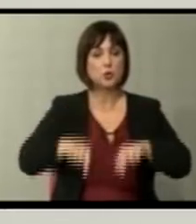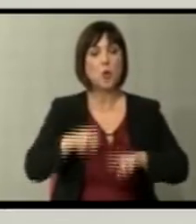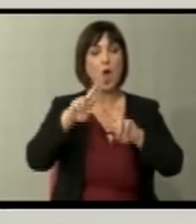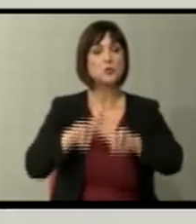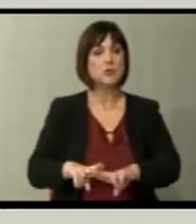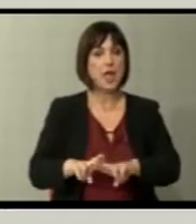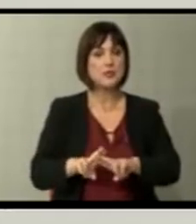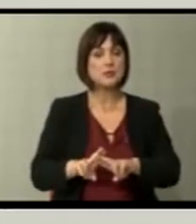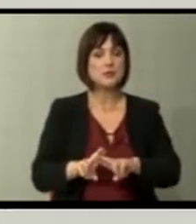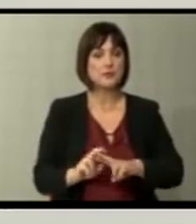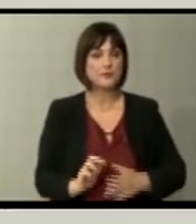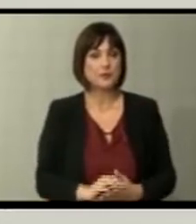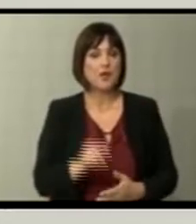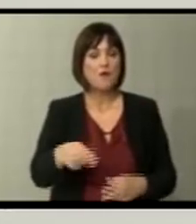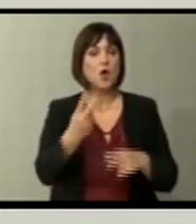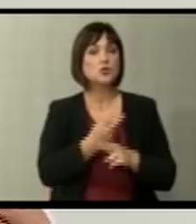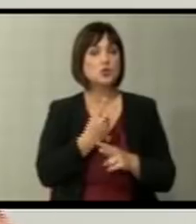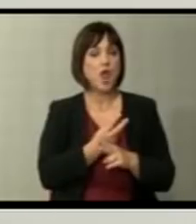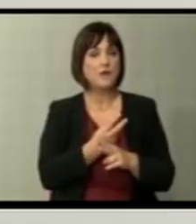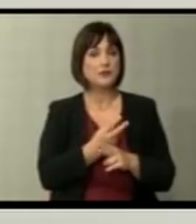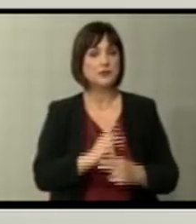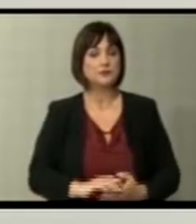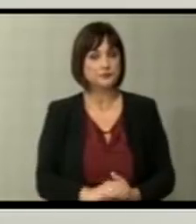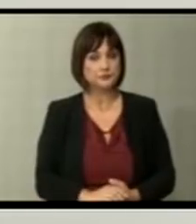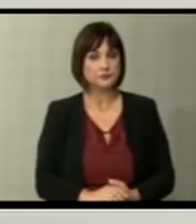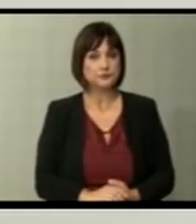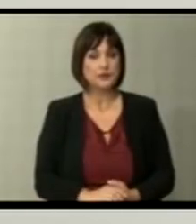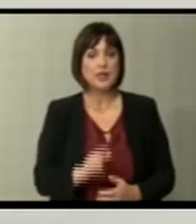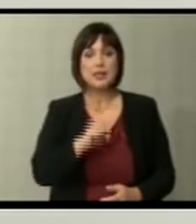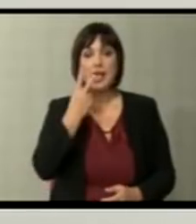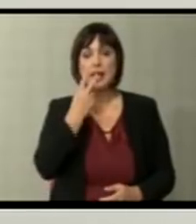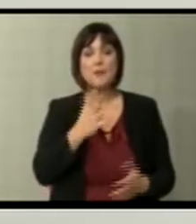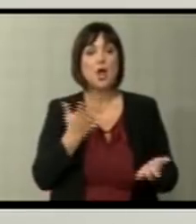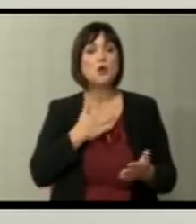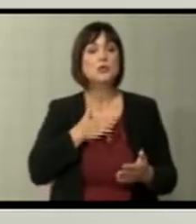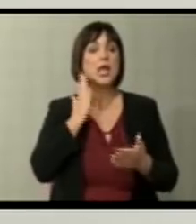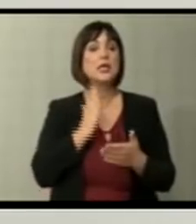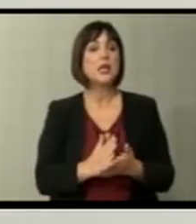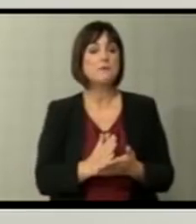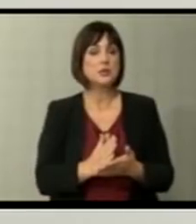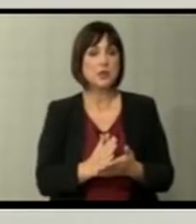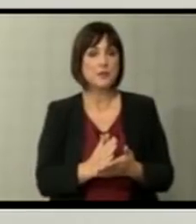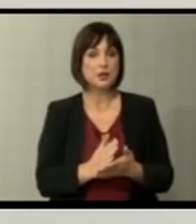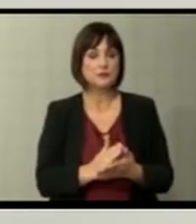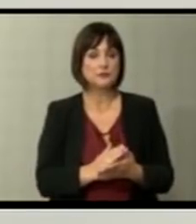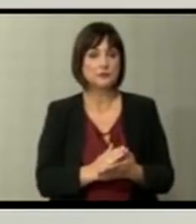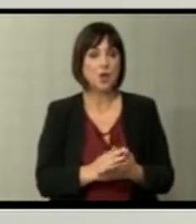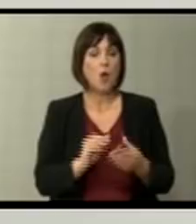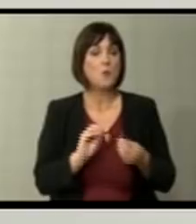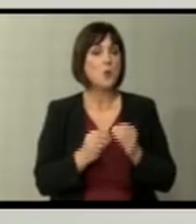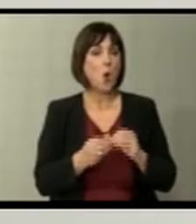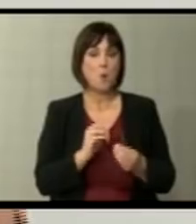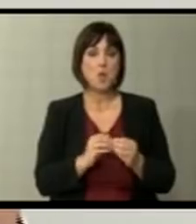во државата. Не гледам како ние ќе бидеме проблем